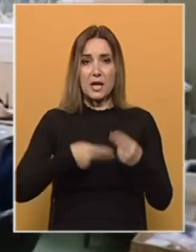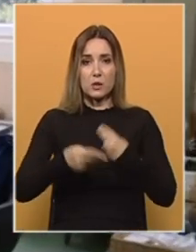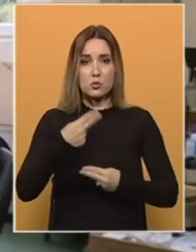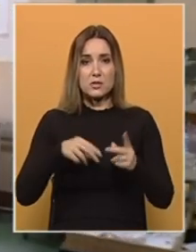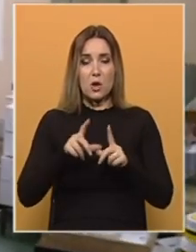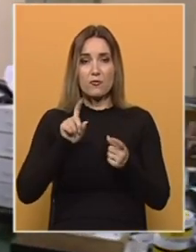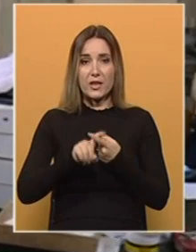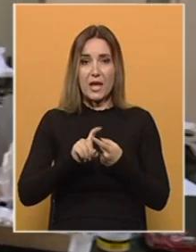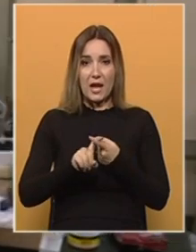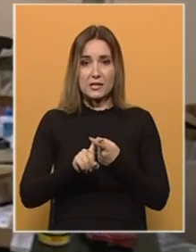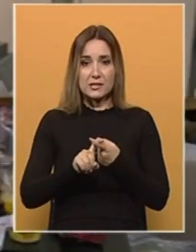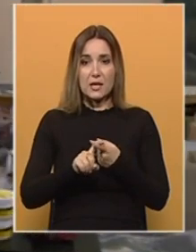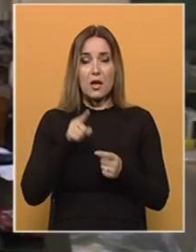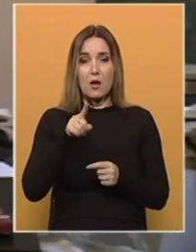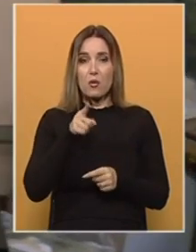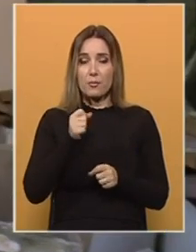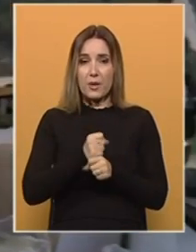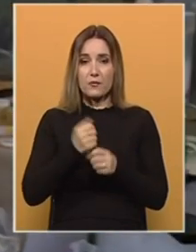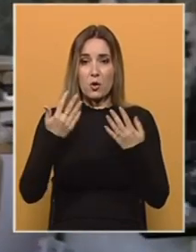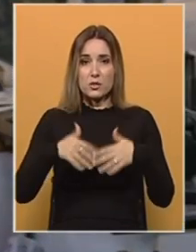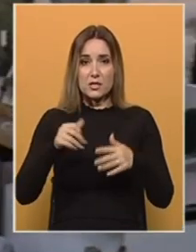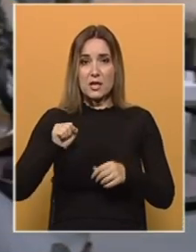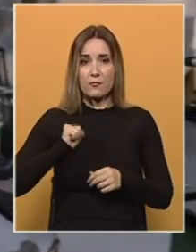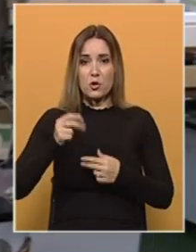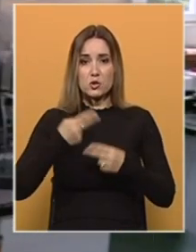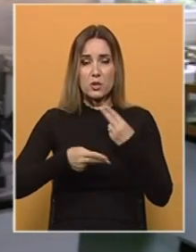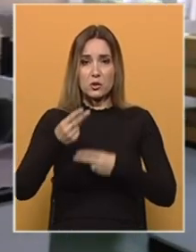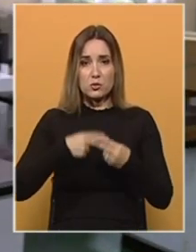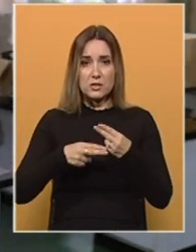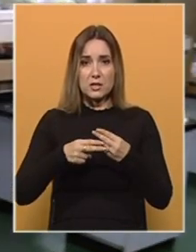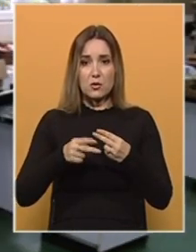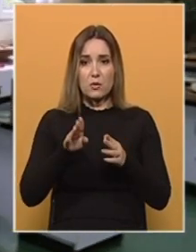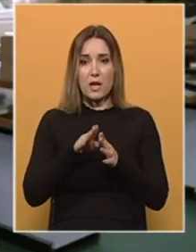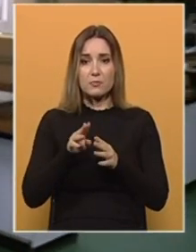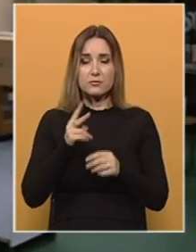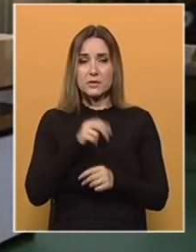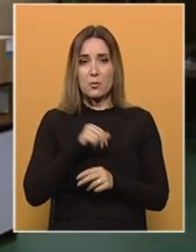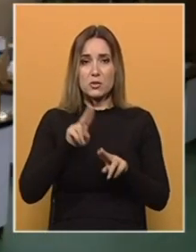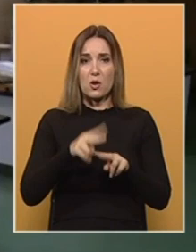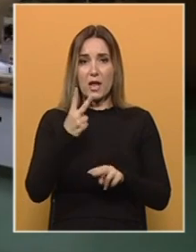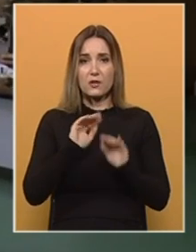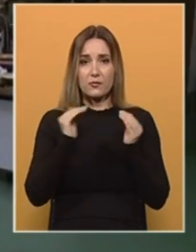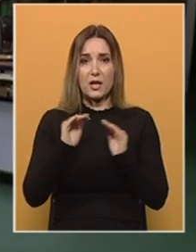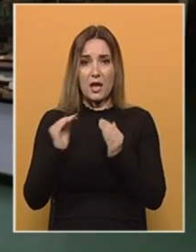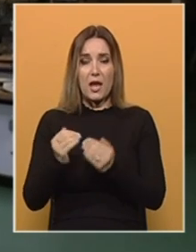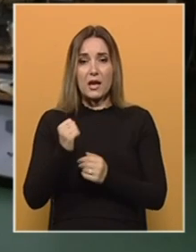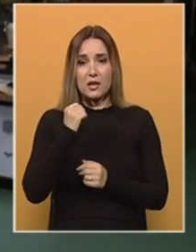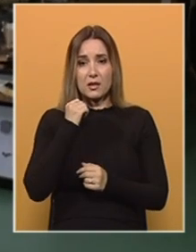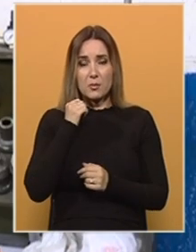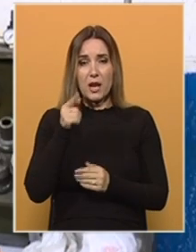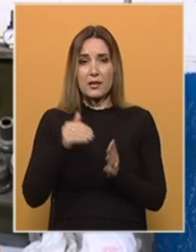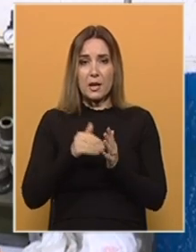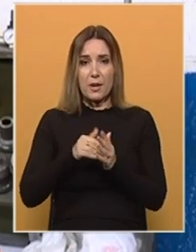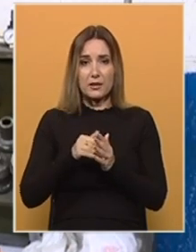Federaciji BiH. Zrak koji je pravio uređaje za vojnu industriju sveden je na dvije prostorije. Kriminal nadležni tek treba da